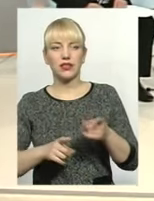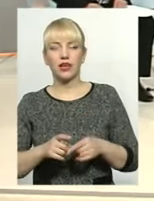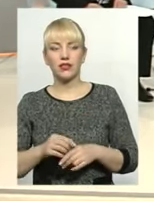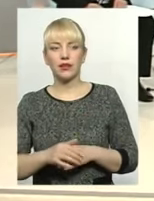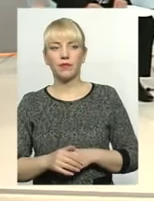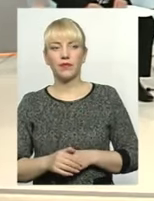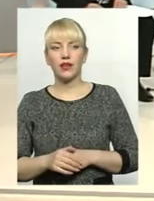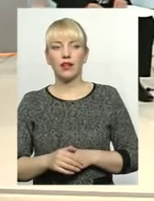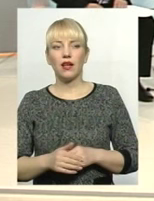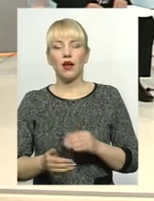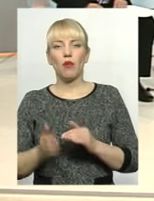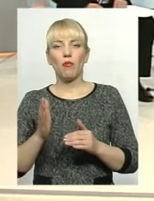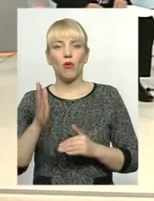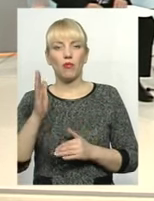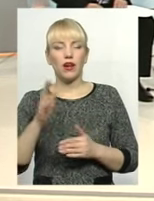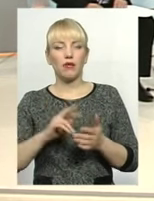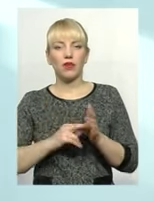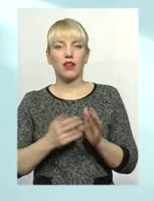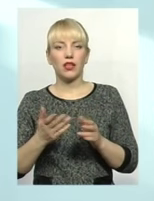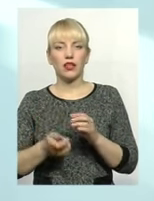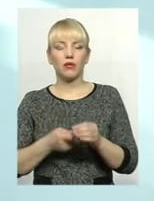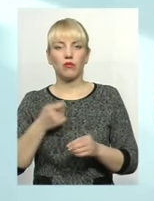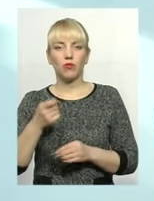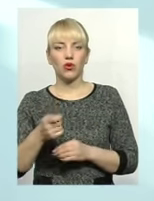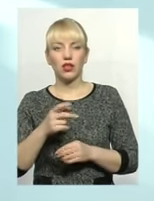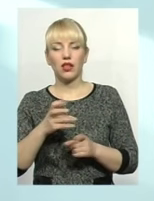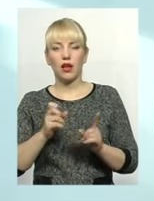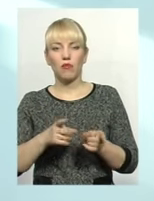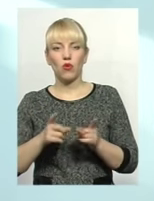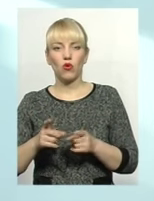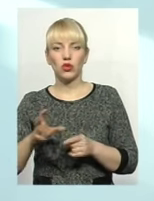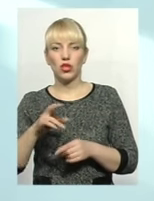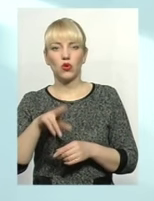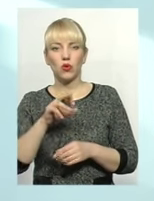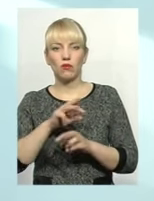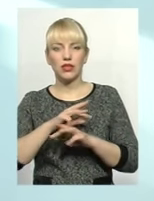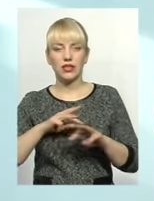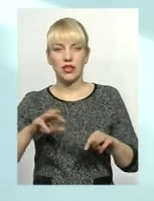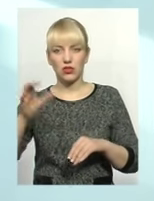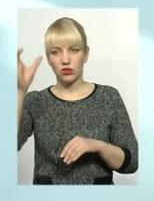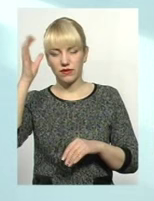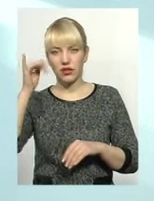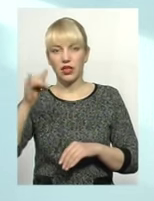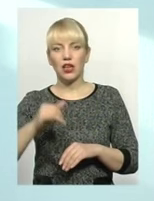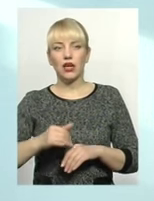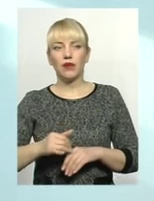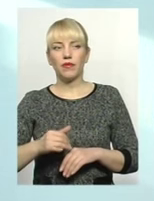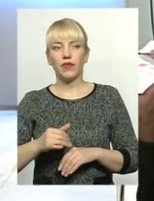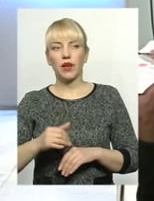скажімо так, планом, який подано на погодження до Міністерства освіти і науки України,